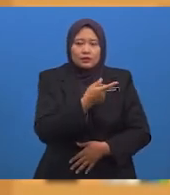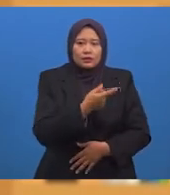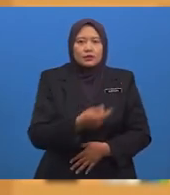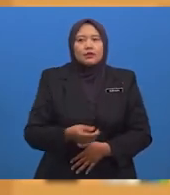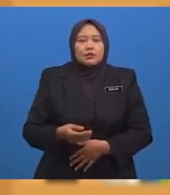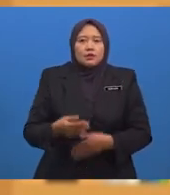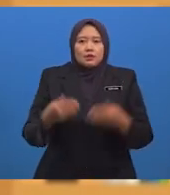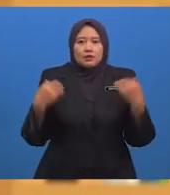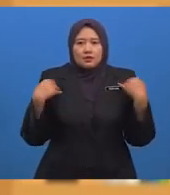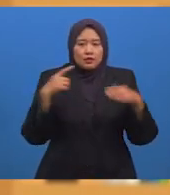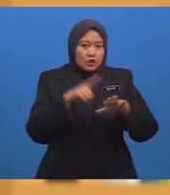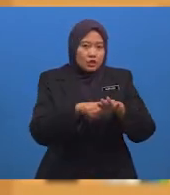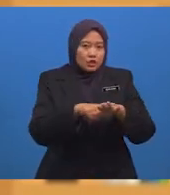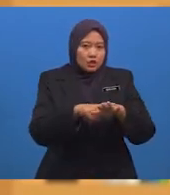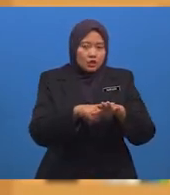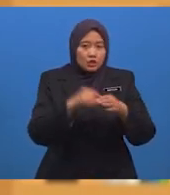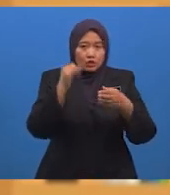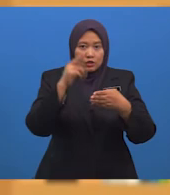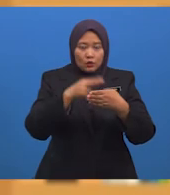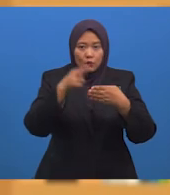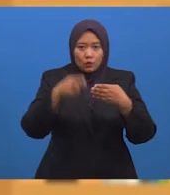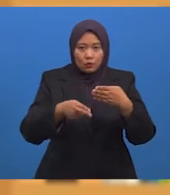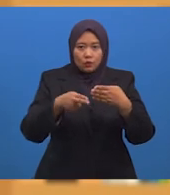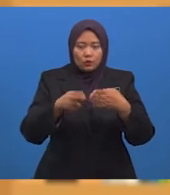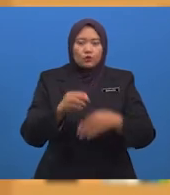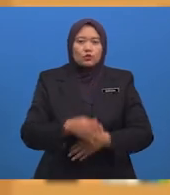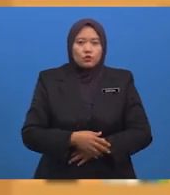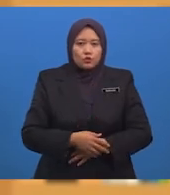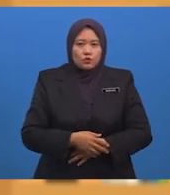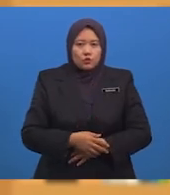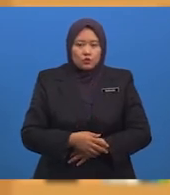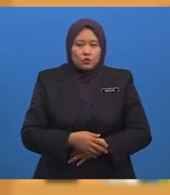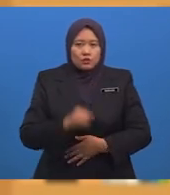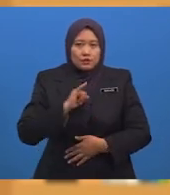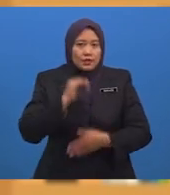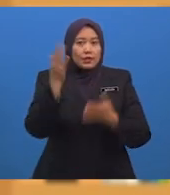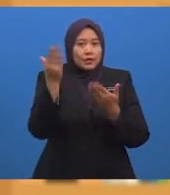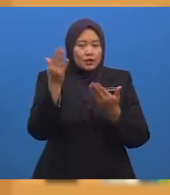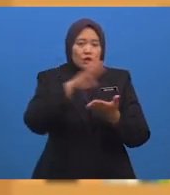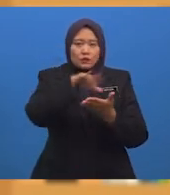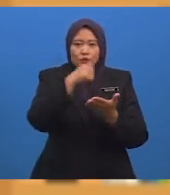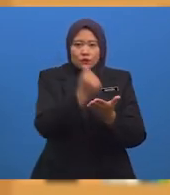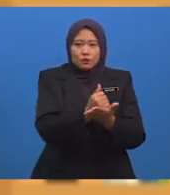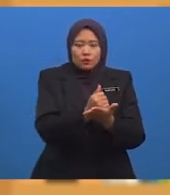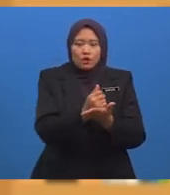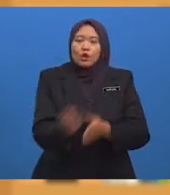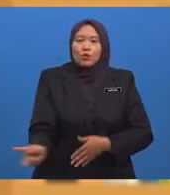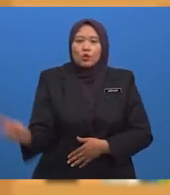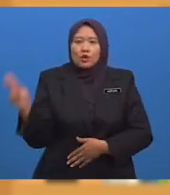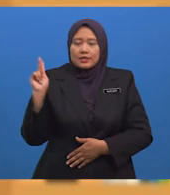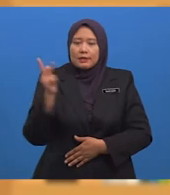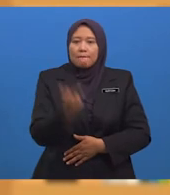Diharapkan Agar Semua Pelajar Dapat Menguasai Perkara Terutama